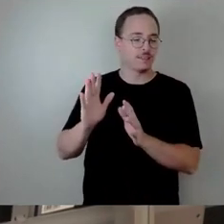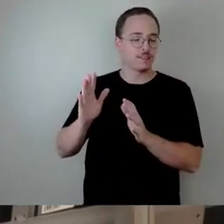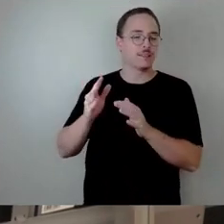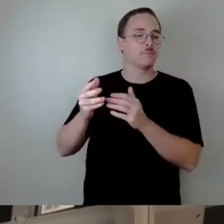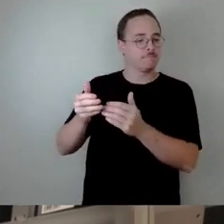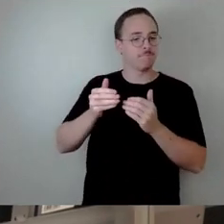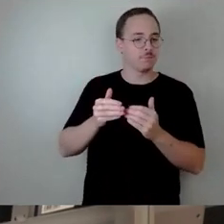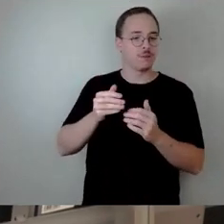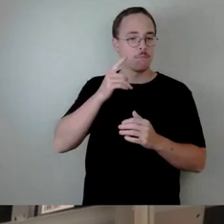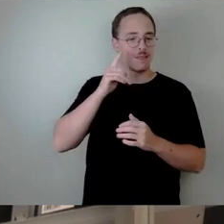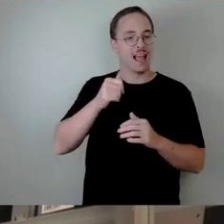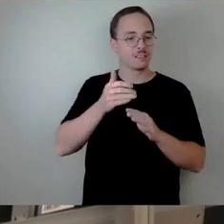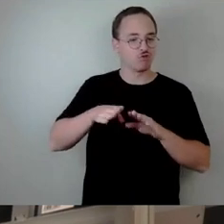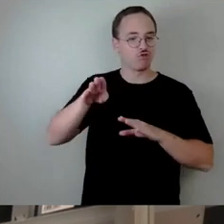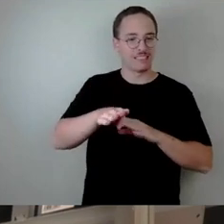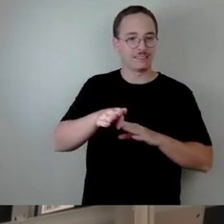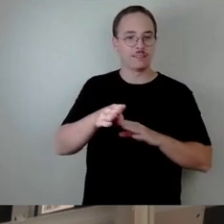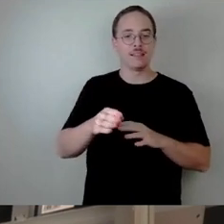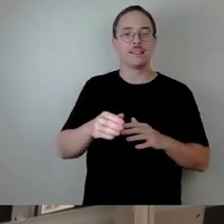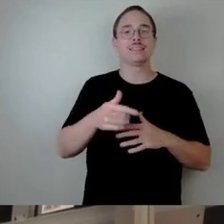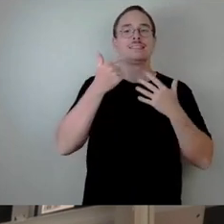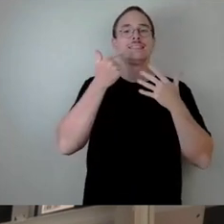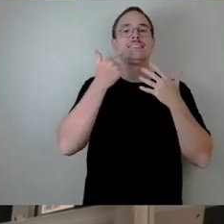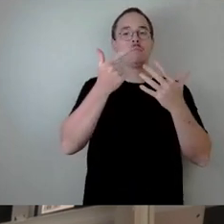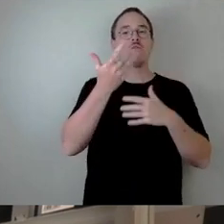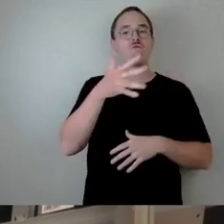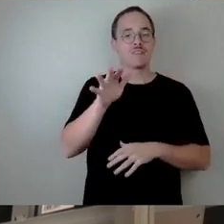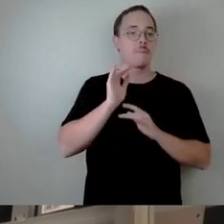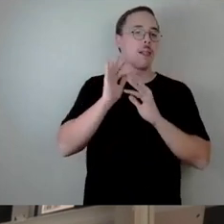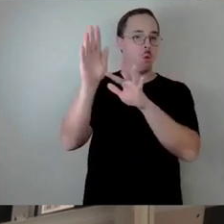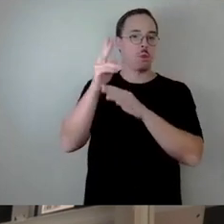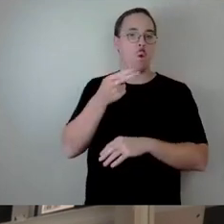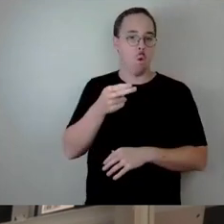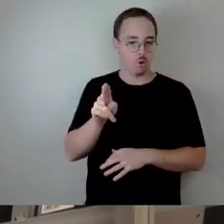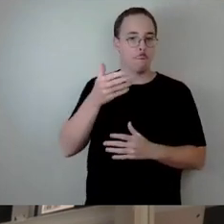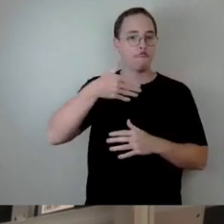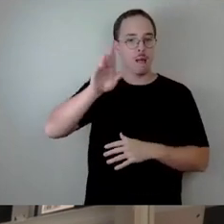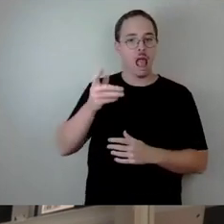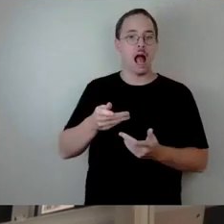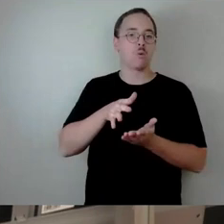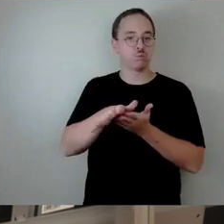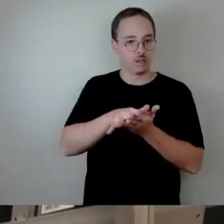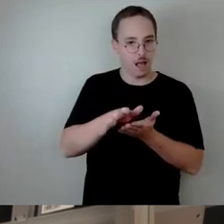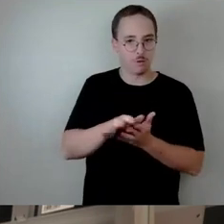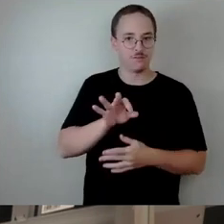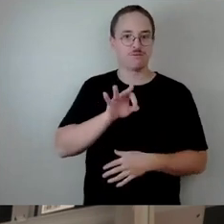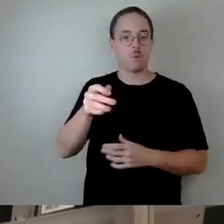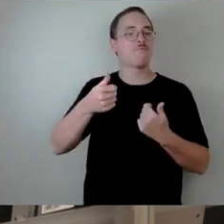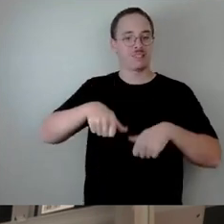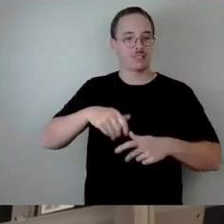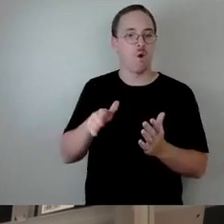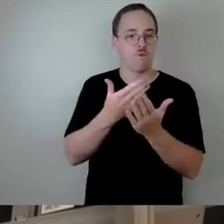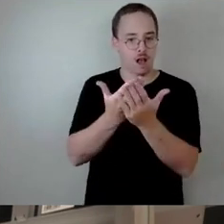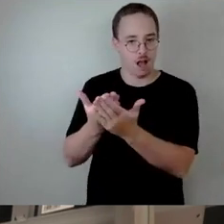heute im ersten Schritt erstmal über 57 Millionen Euro Mehrausgaben für größtenteils Pflichtaufgaben in der